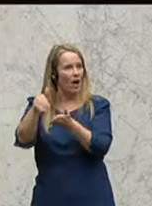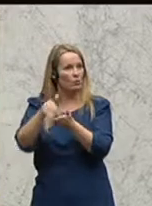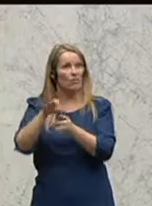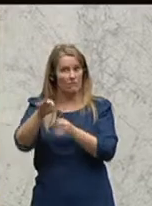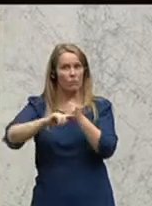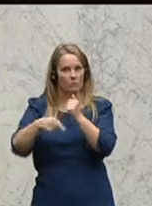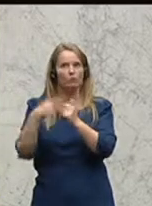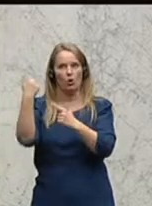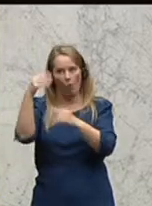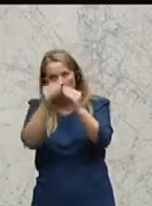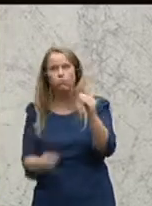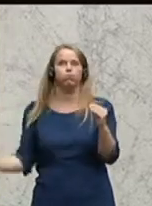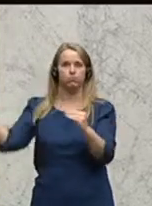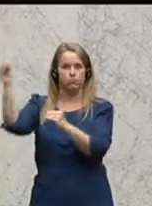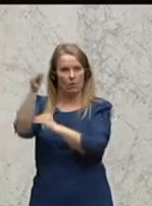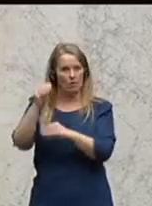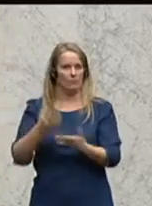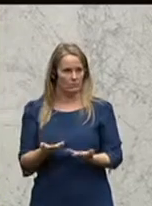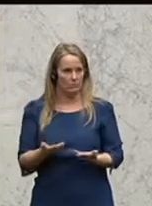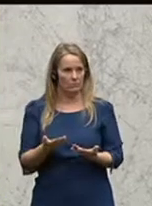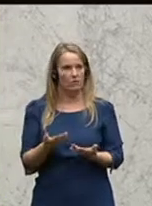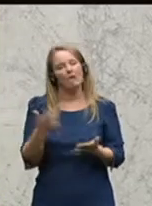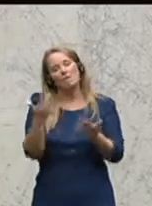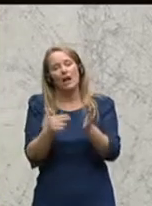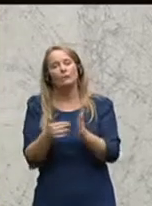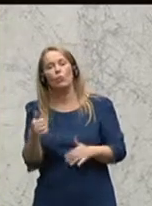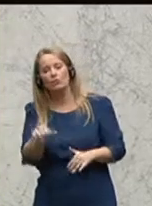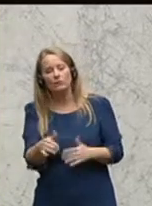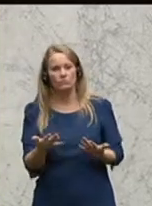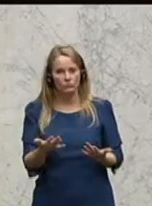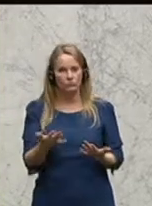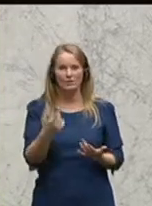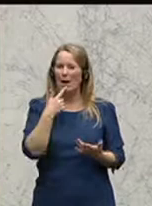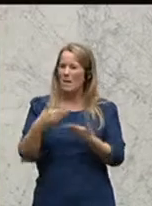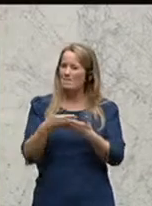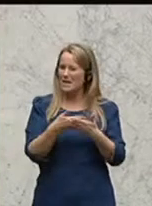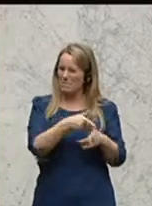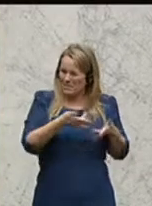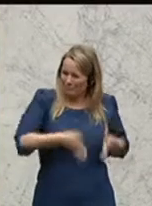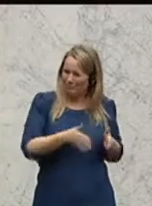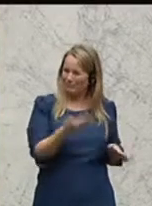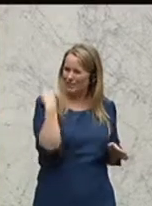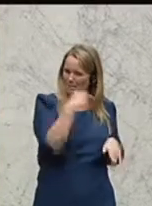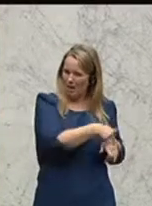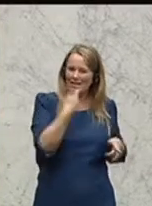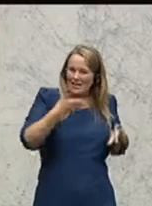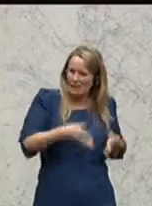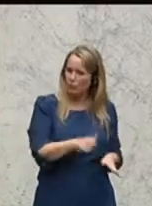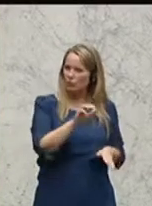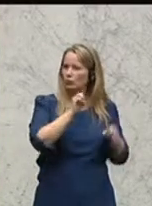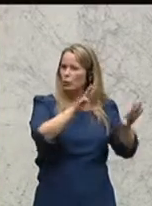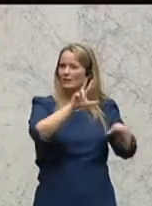Budget überproportional steigen. Ein Nebensatz vielleicht im Zusammenhang mit den Babyboomen, wenn man sich die Geburtenrate im Jahr